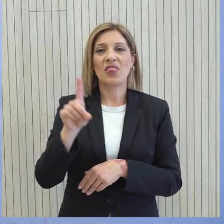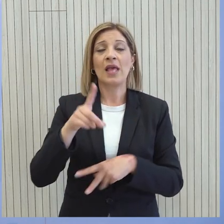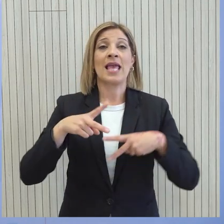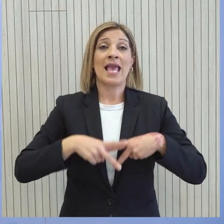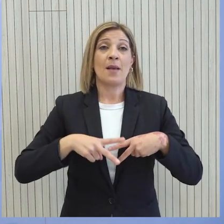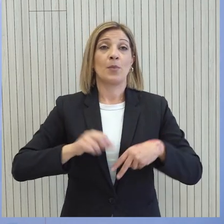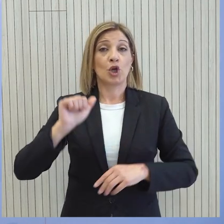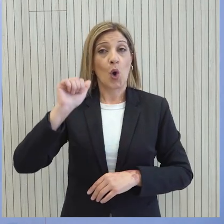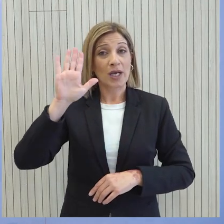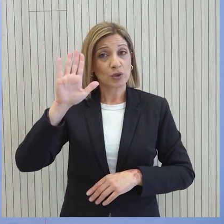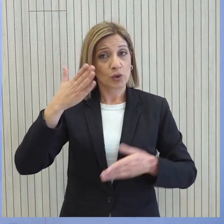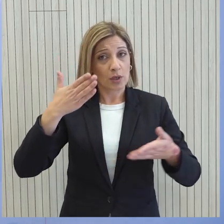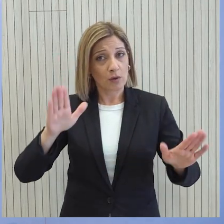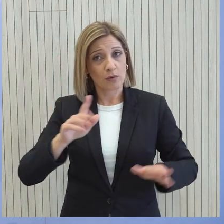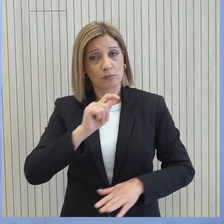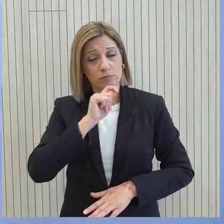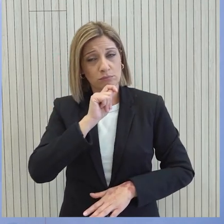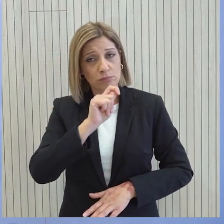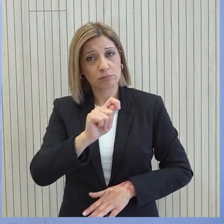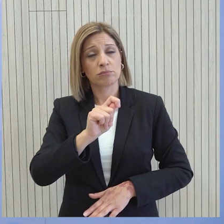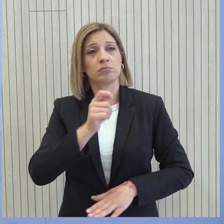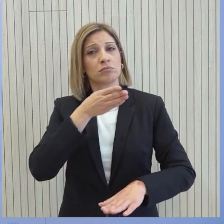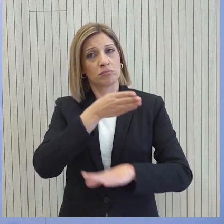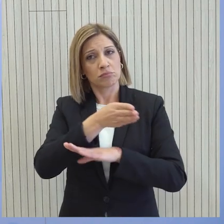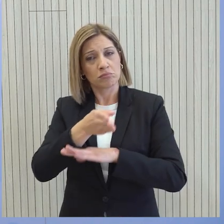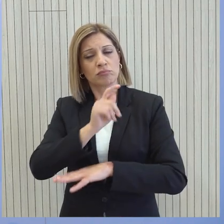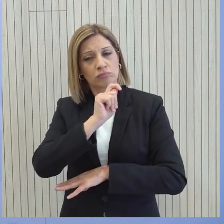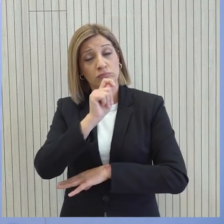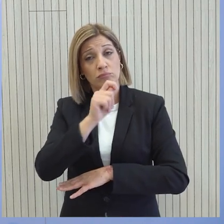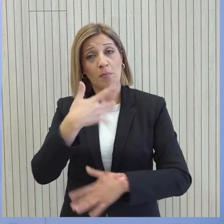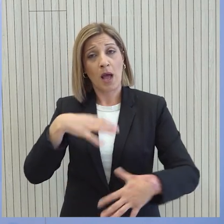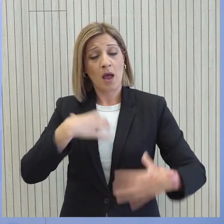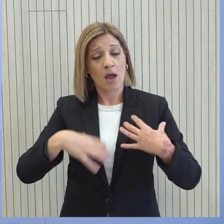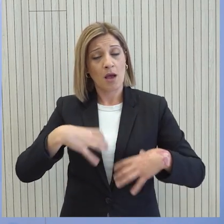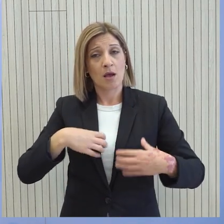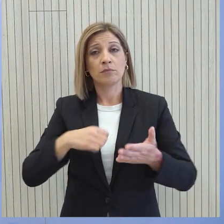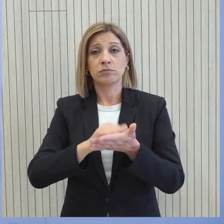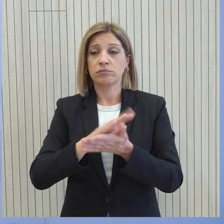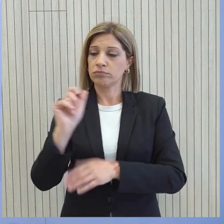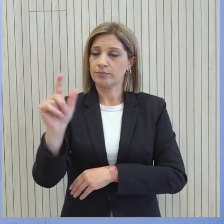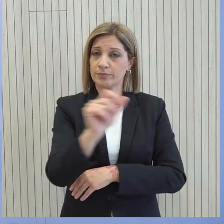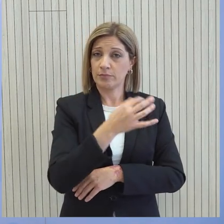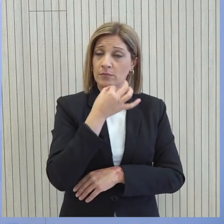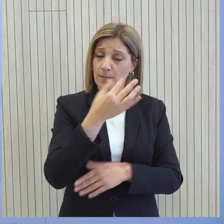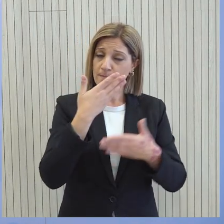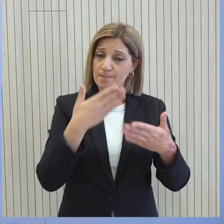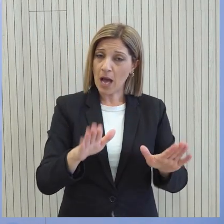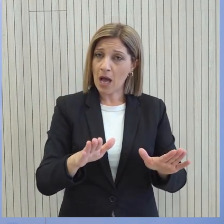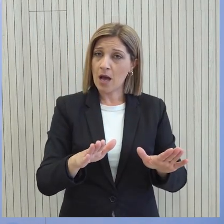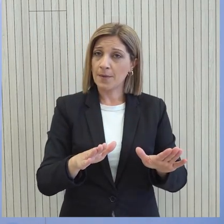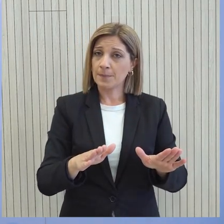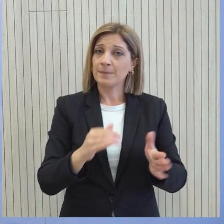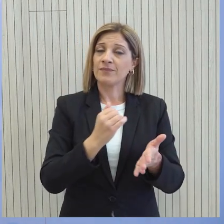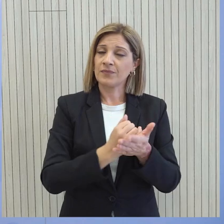ήδη προβαίνει σε συγκεκριμένες ενέργειες για αυτές τις παράνομες ενέργειες από πλευράς του ψευδοκράτους και